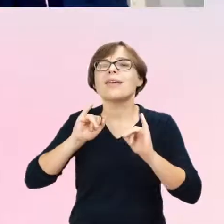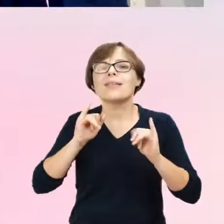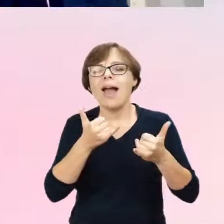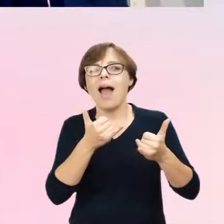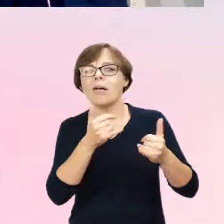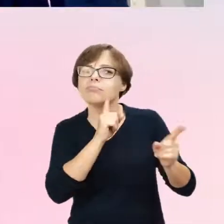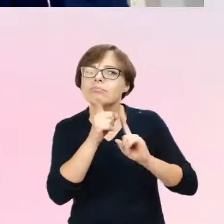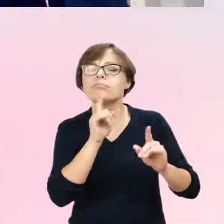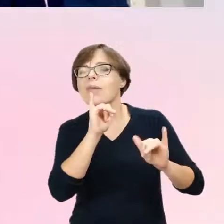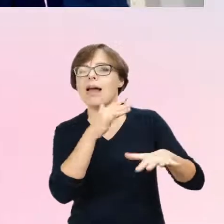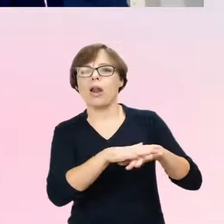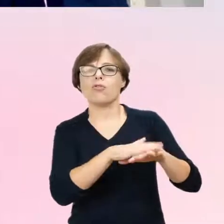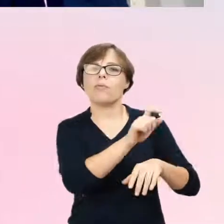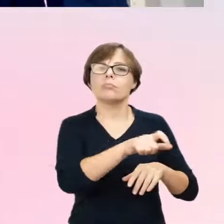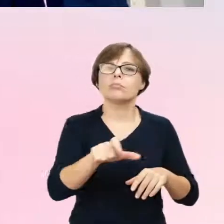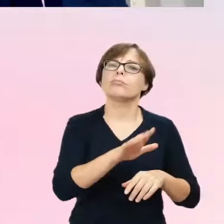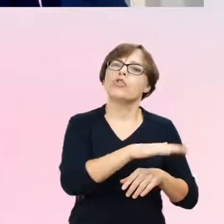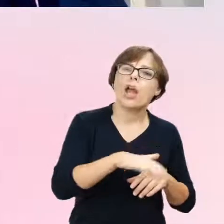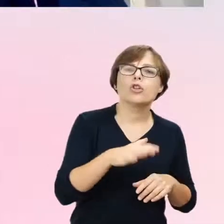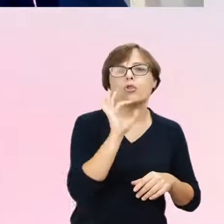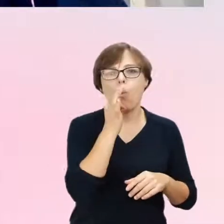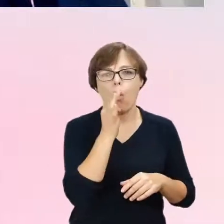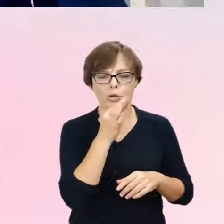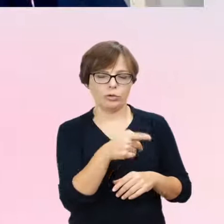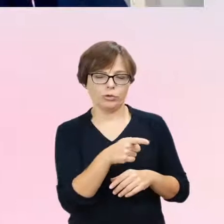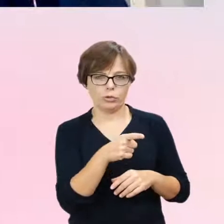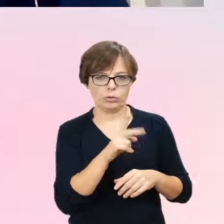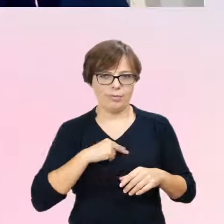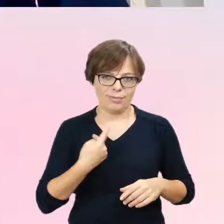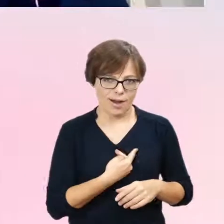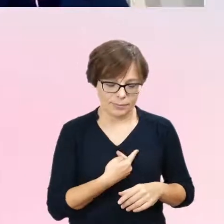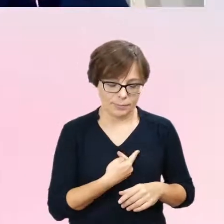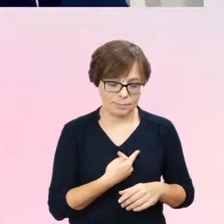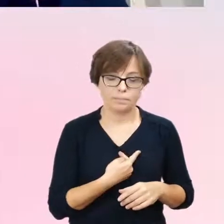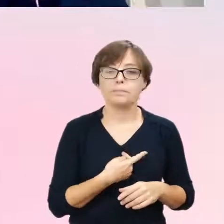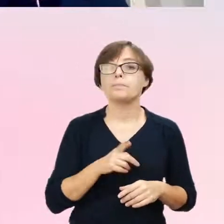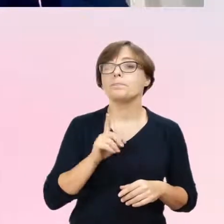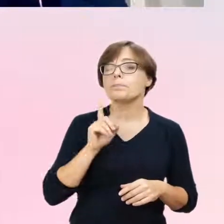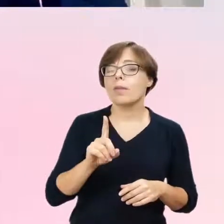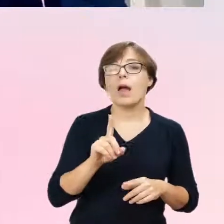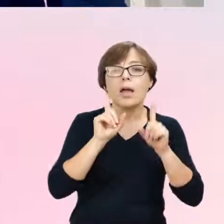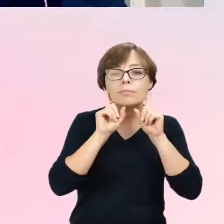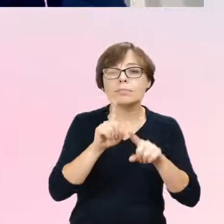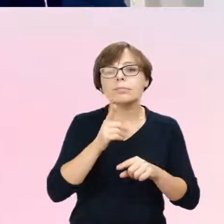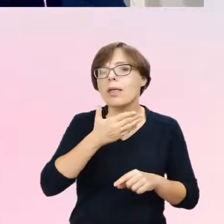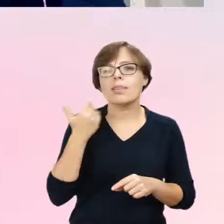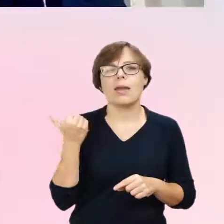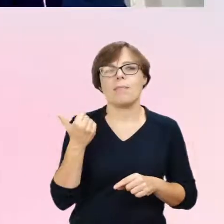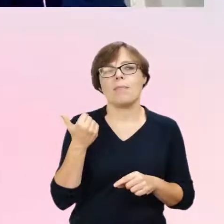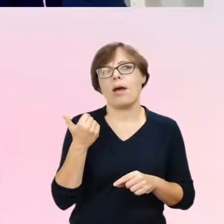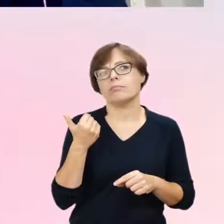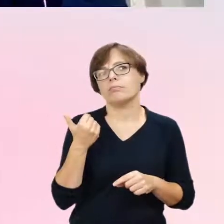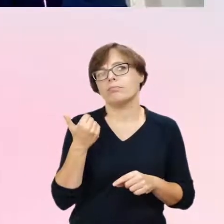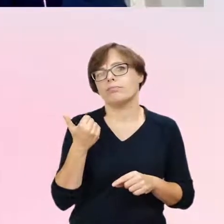transpłciowej, to nie ma jednej, jakby nie ma jasności w odniesieniu do